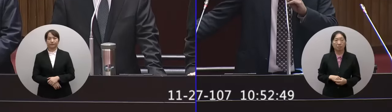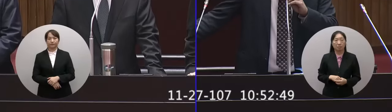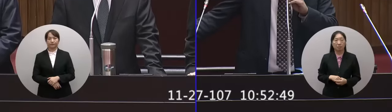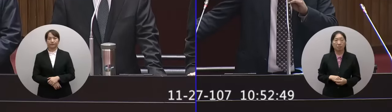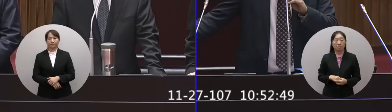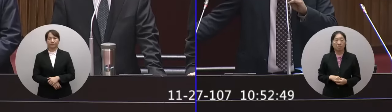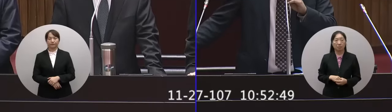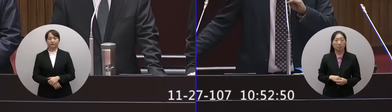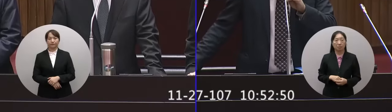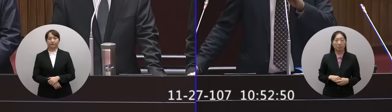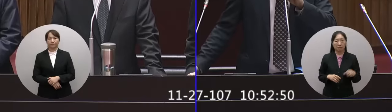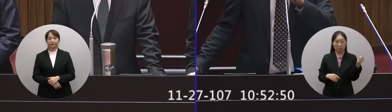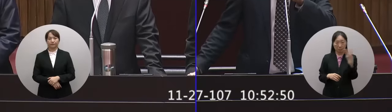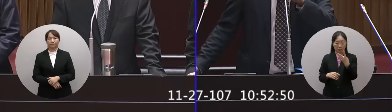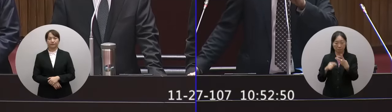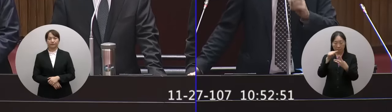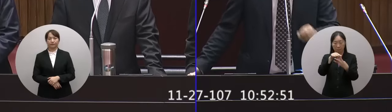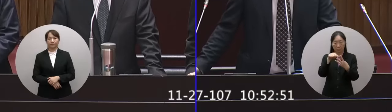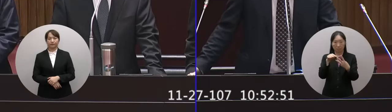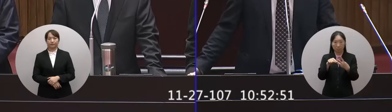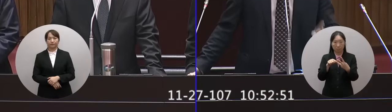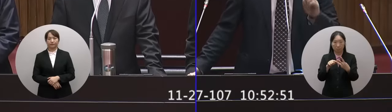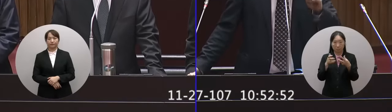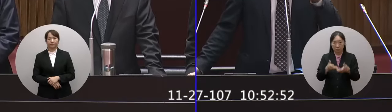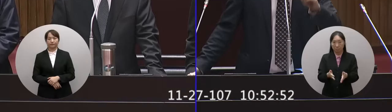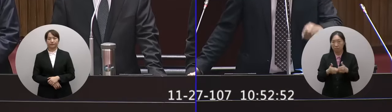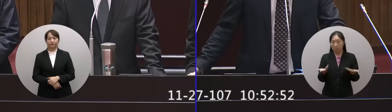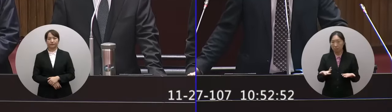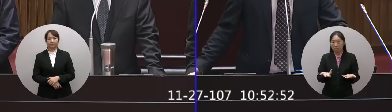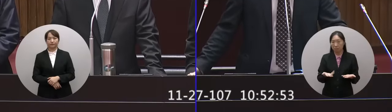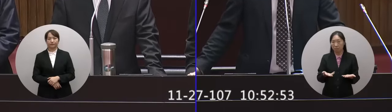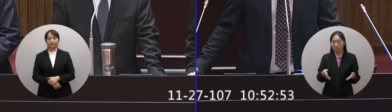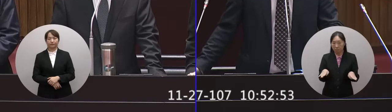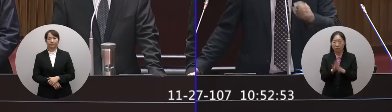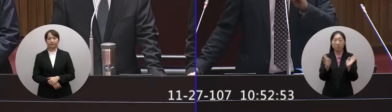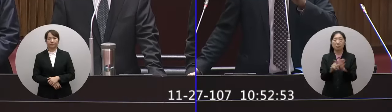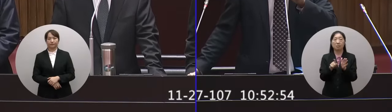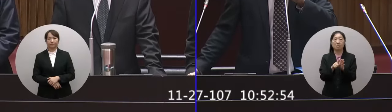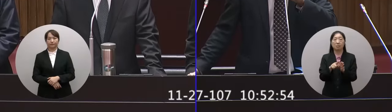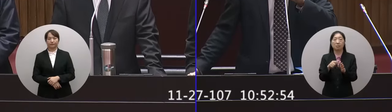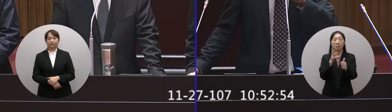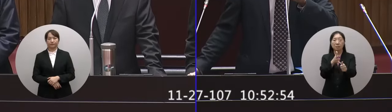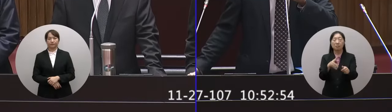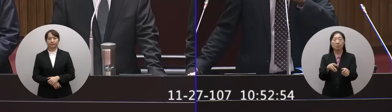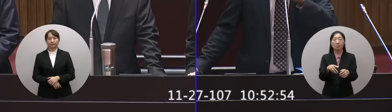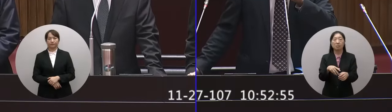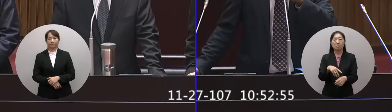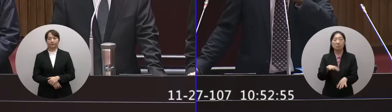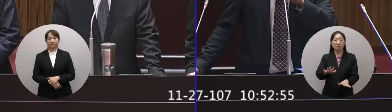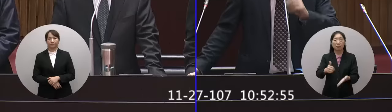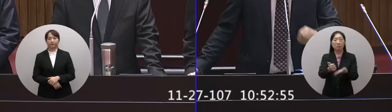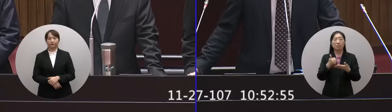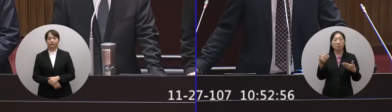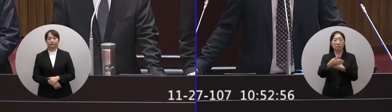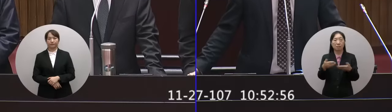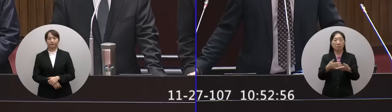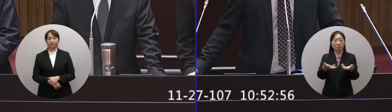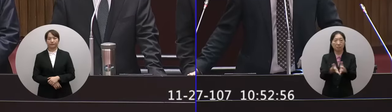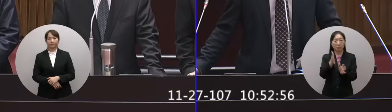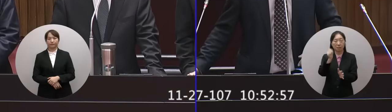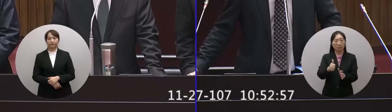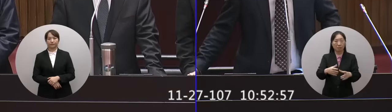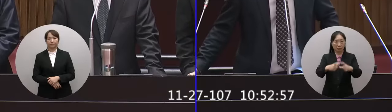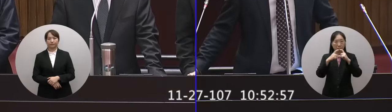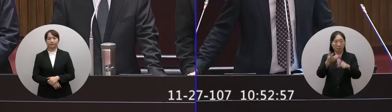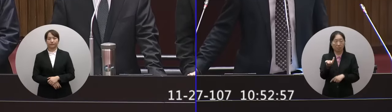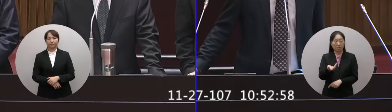三個重要的關鍵問題在開始這些關鍵問題以前我想先請交通部部長回答剛剛